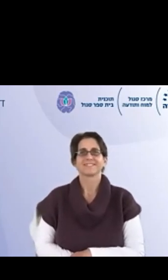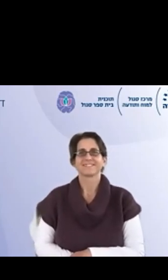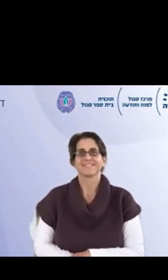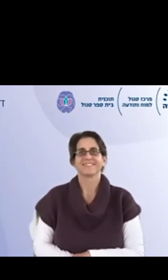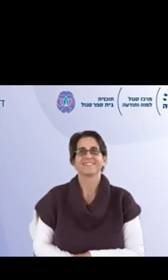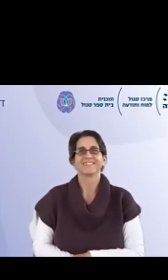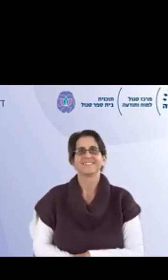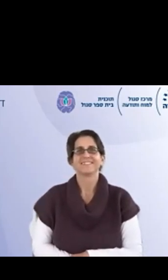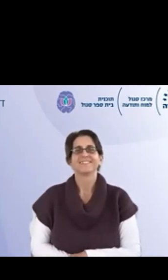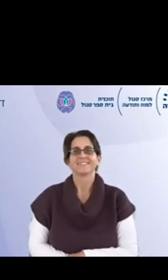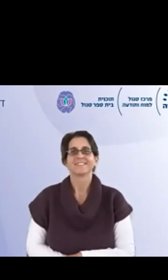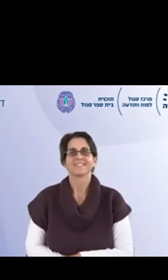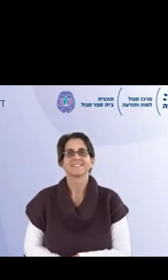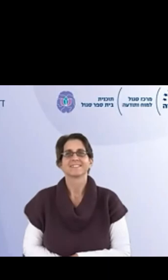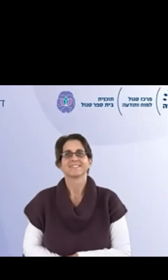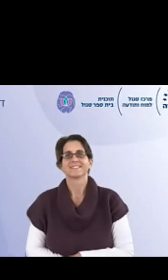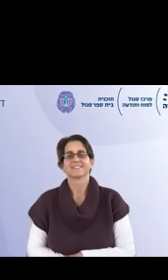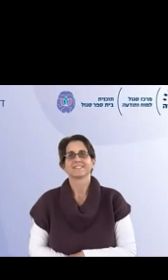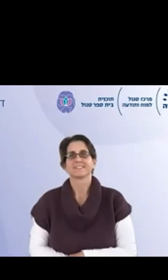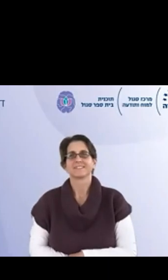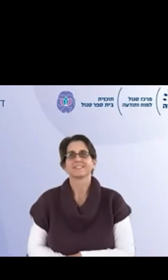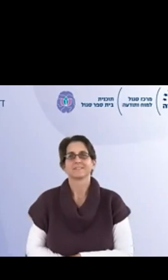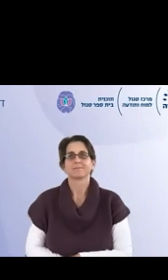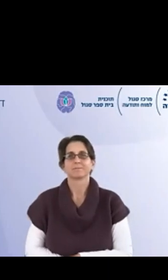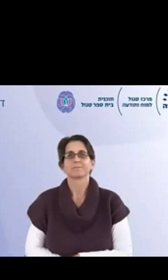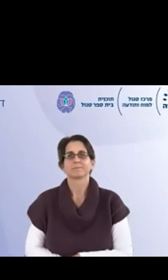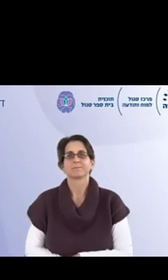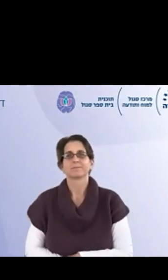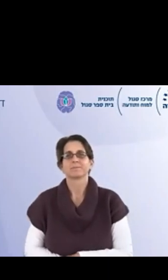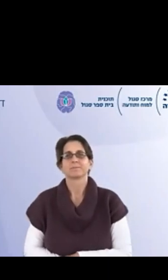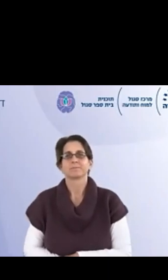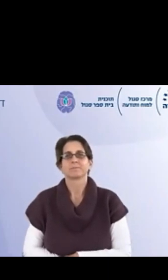לאודו, ולא צריך להירשם לחופש הגדול, יש מרחב שמתרגל.